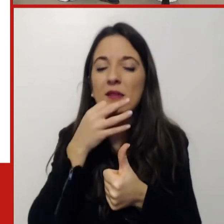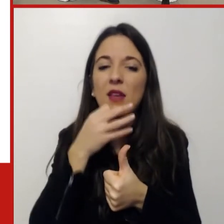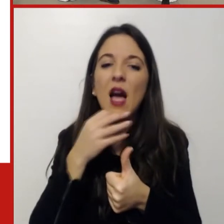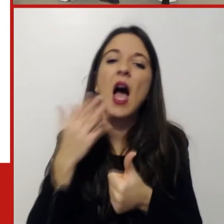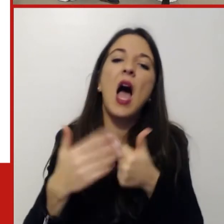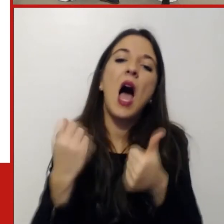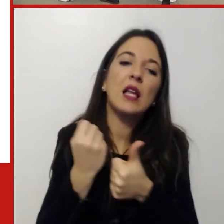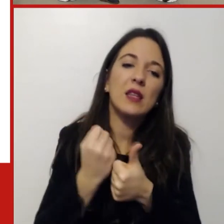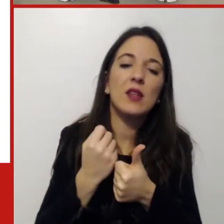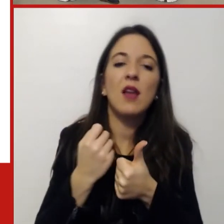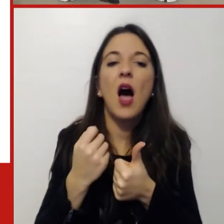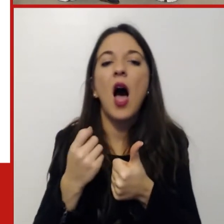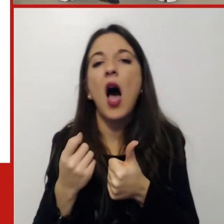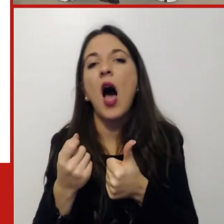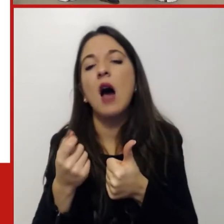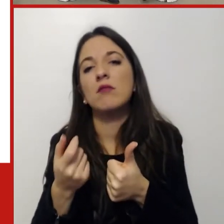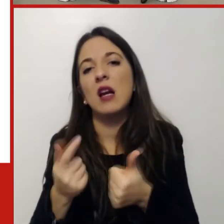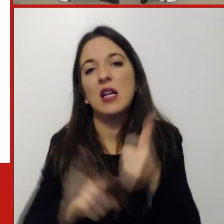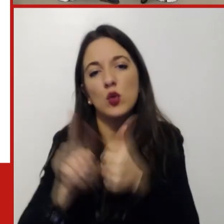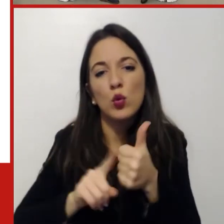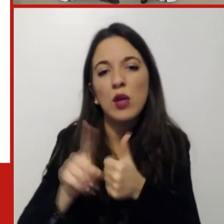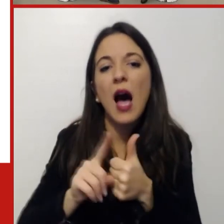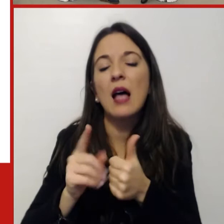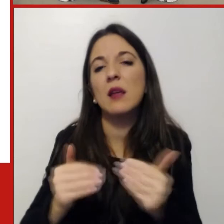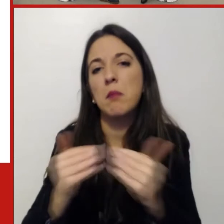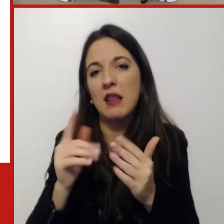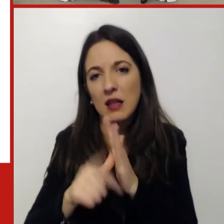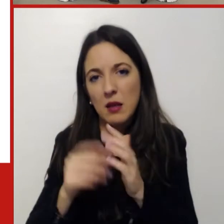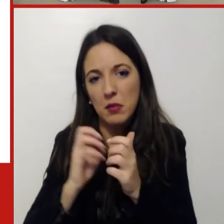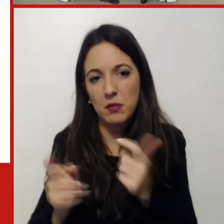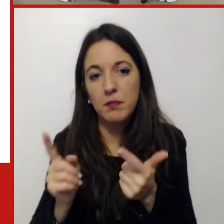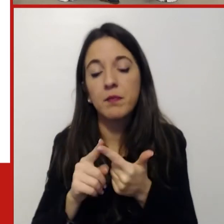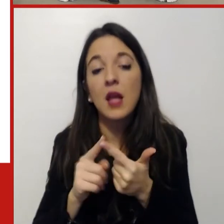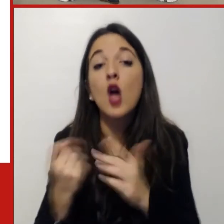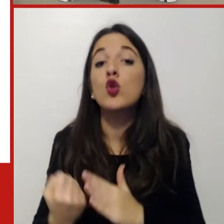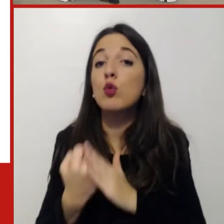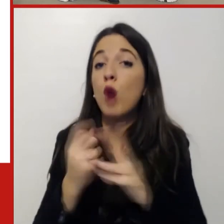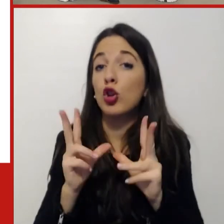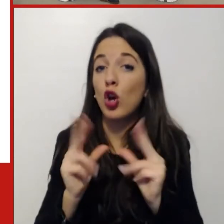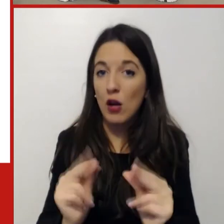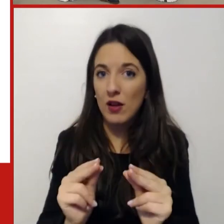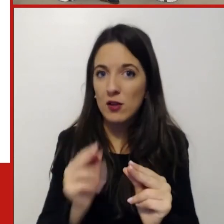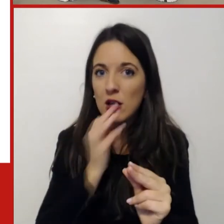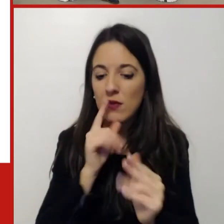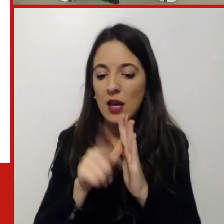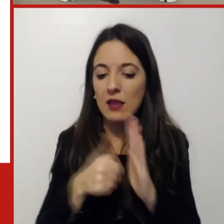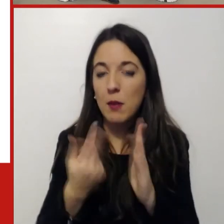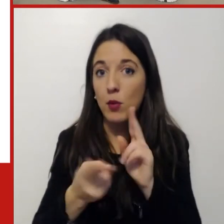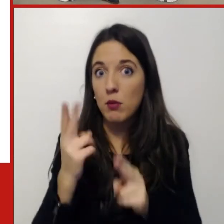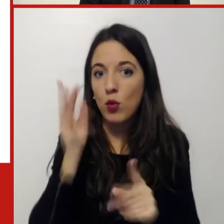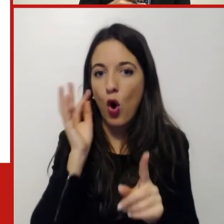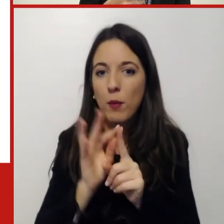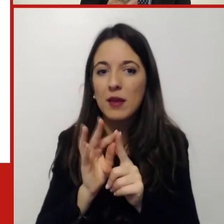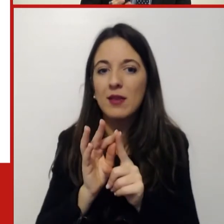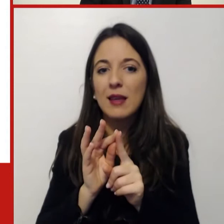output, a parità di tempo, eccetera. Supporto all'innovazione, maggiore tempo a disposizione, per ripensare processi o attività e sviluppare nuove